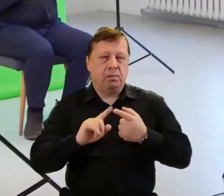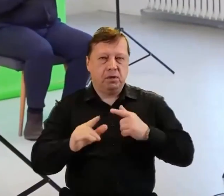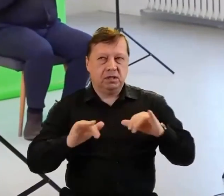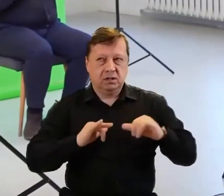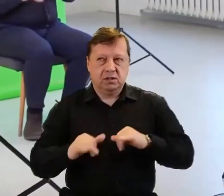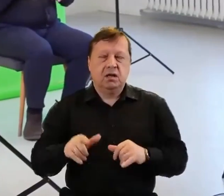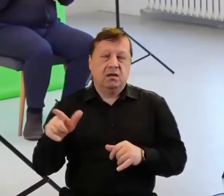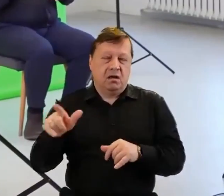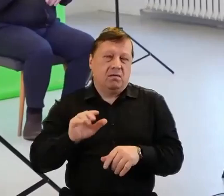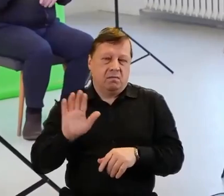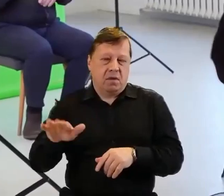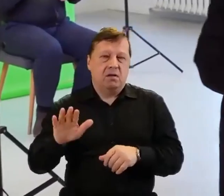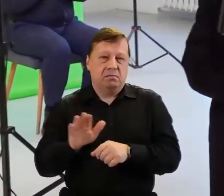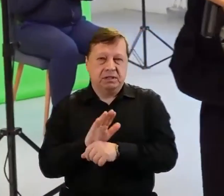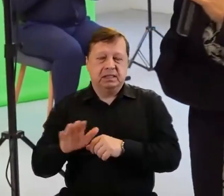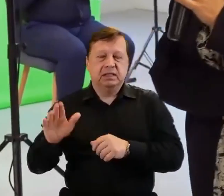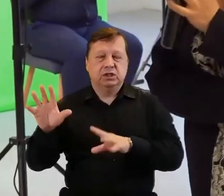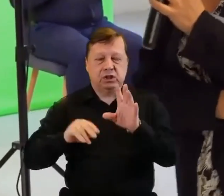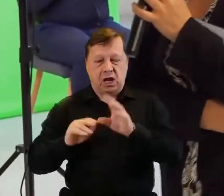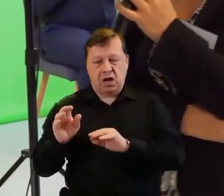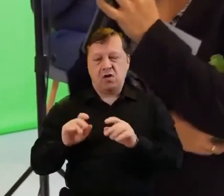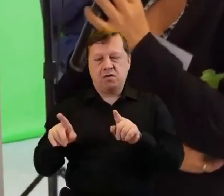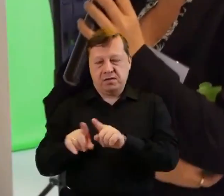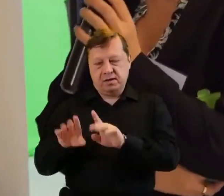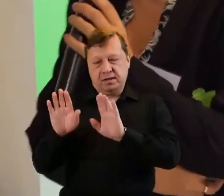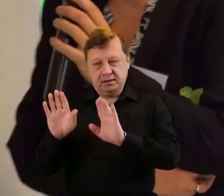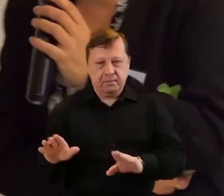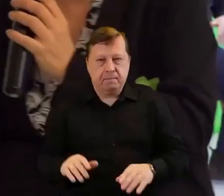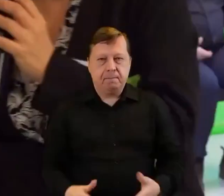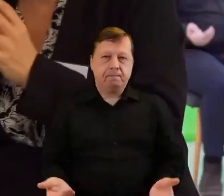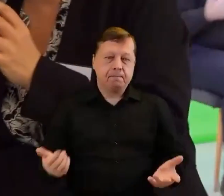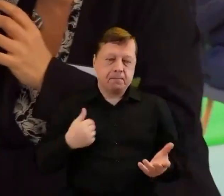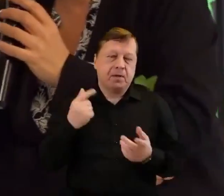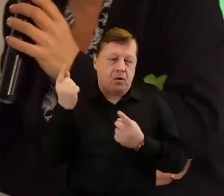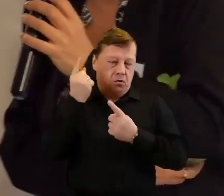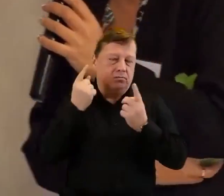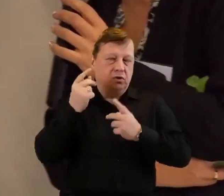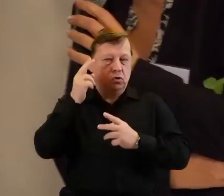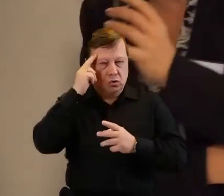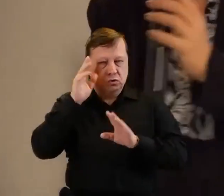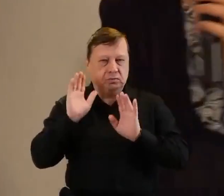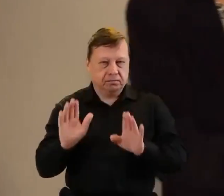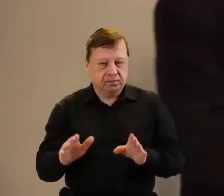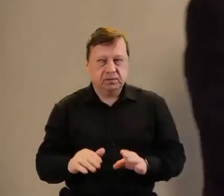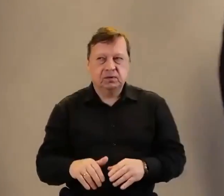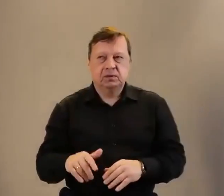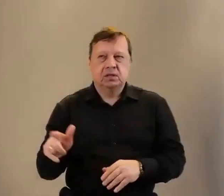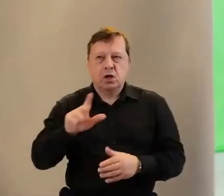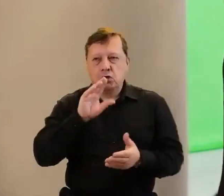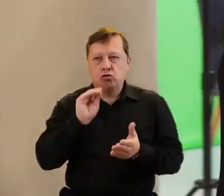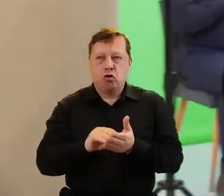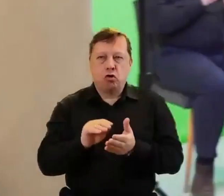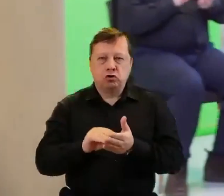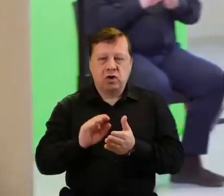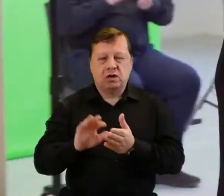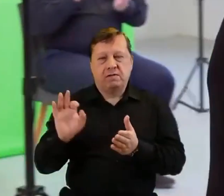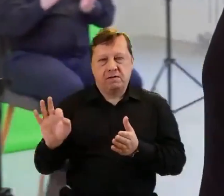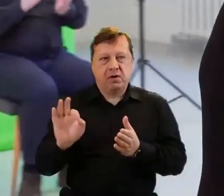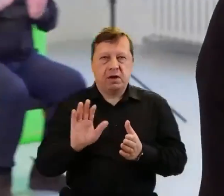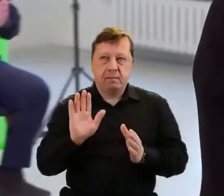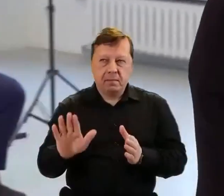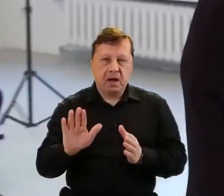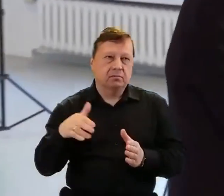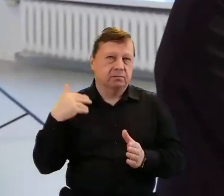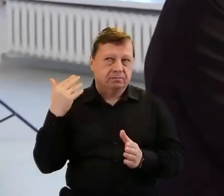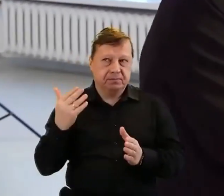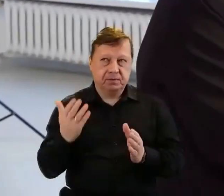księgowość nie tylko organizacji, więc można to potraktować jako oddolny głos pewnego doświadczenia. Chciałabym